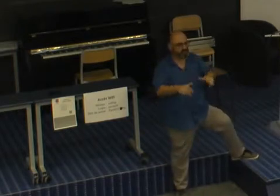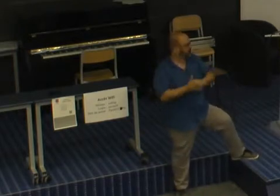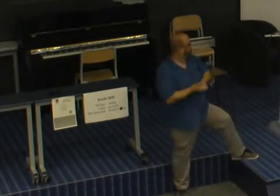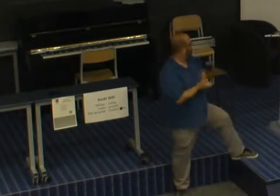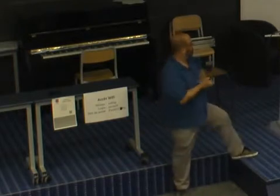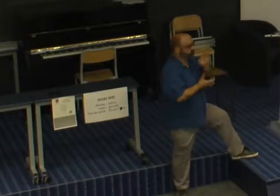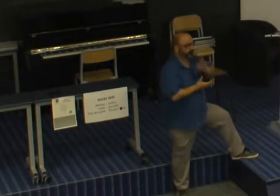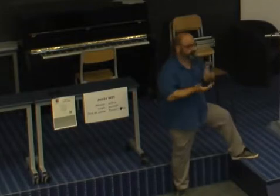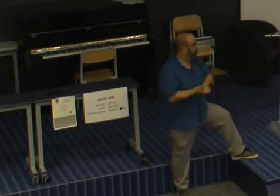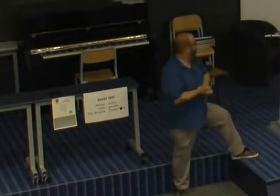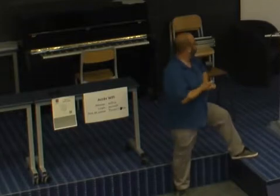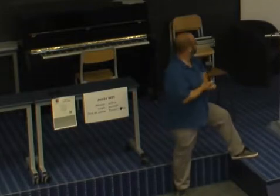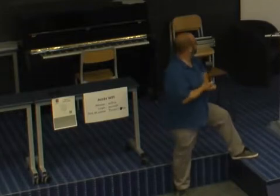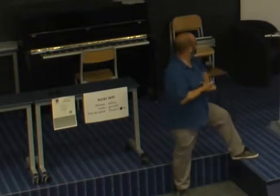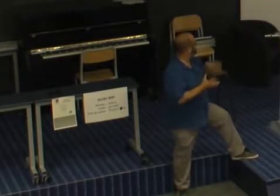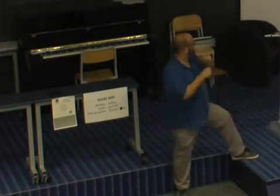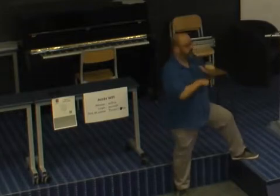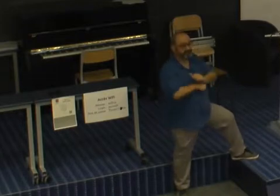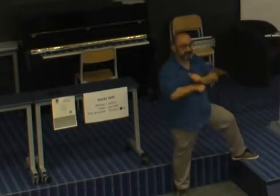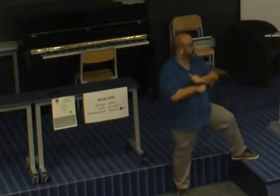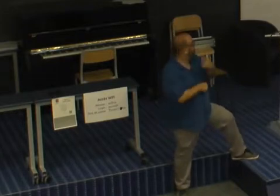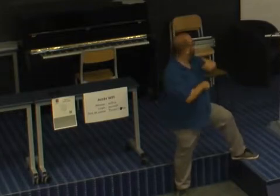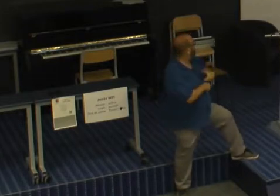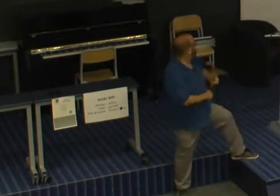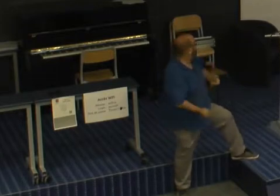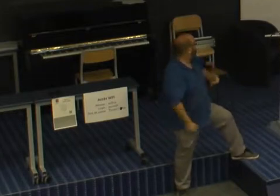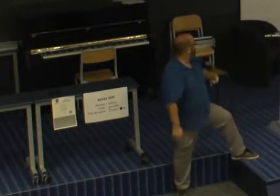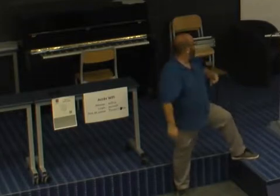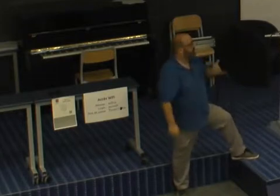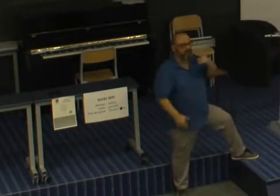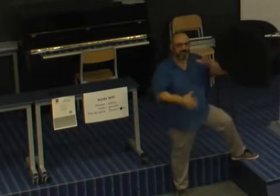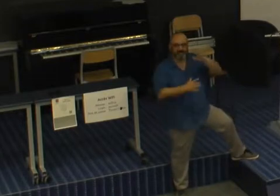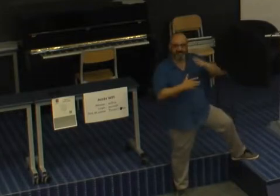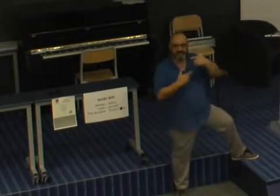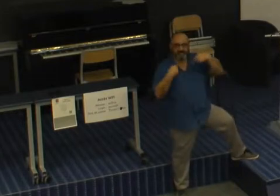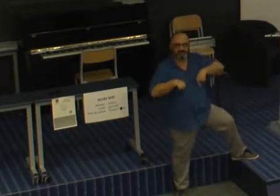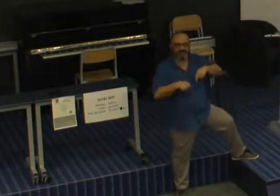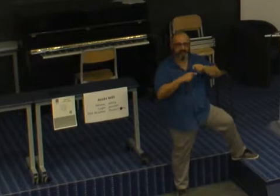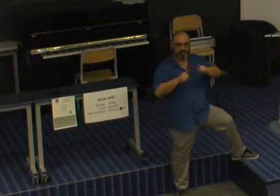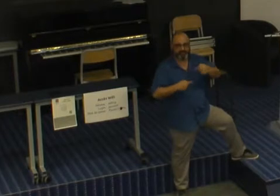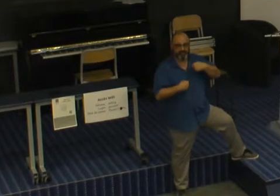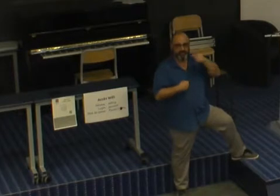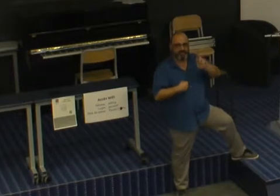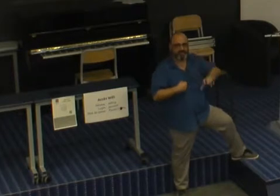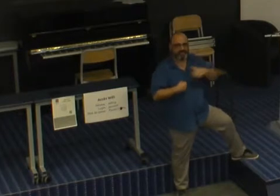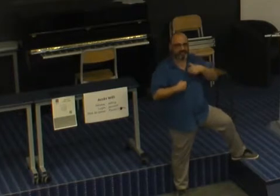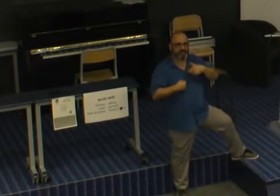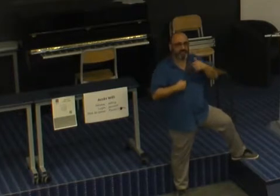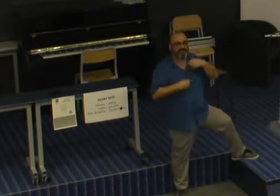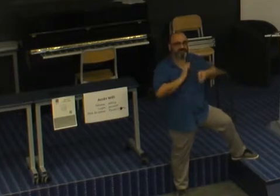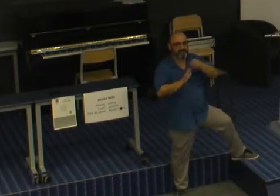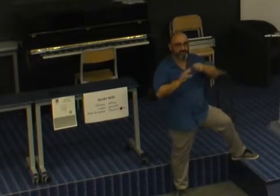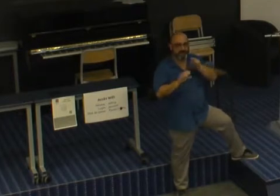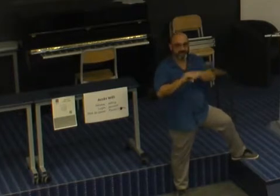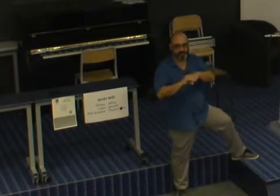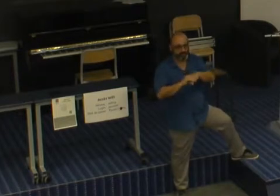Présentation plus personnelle, comme dirait un ancien ministre du budget, je suis de l'ethnie voleur peint au chocolat. Bon, c